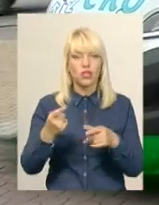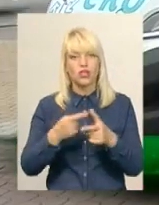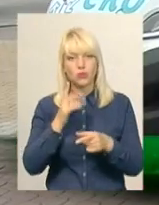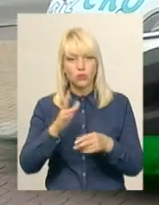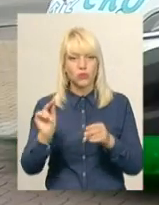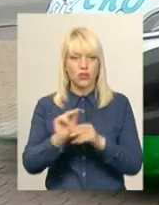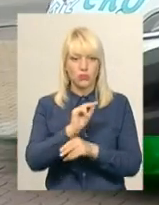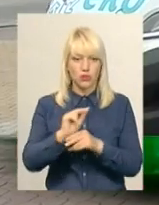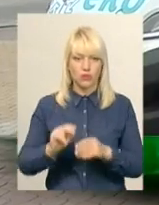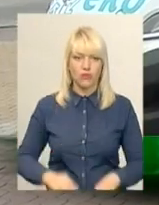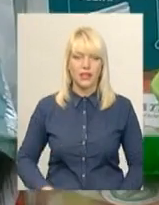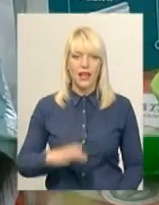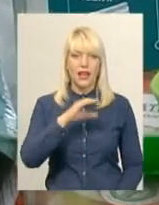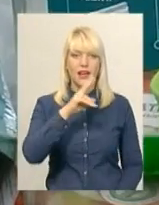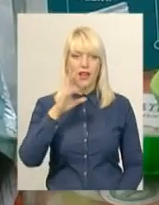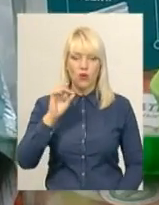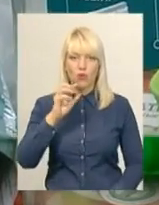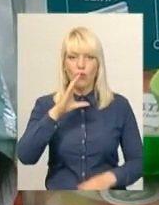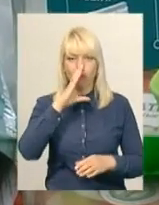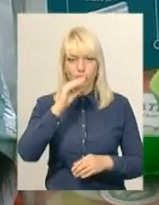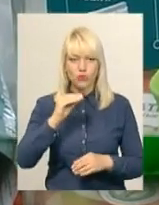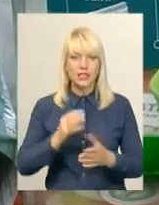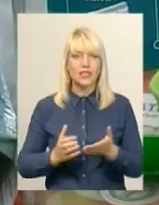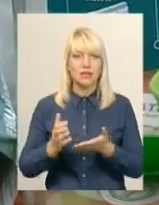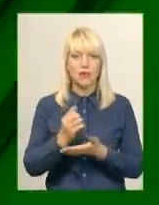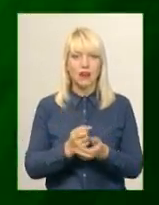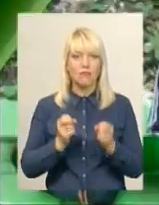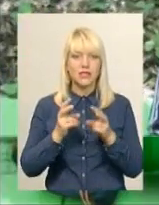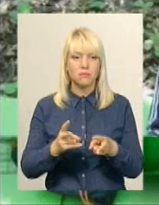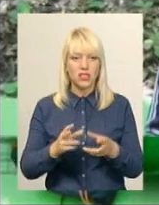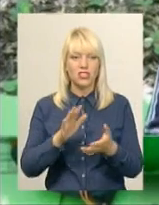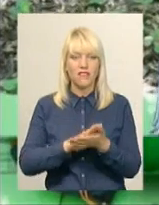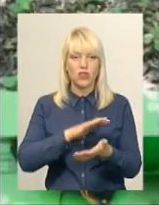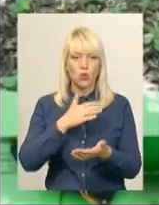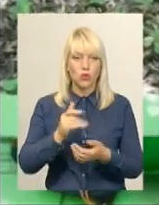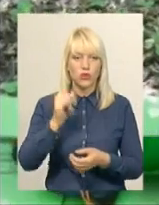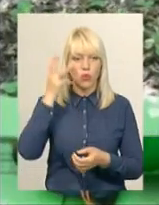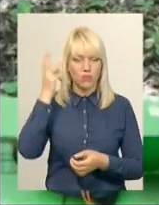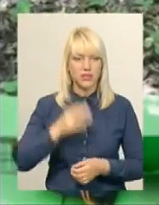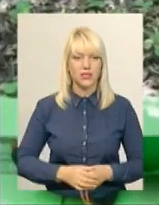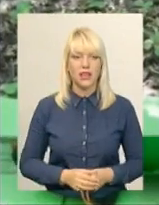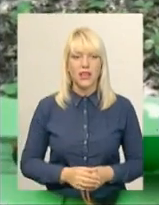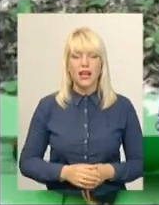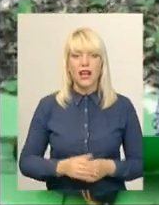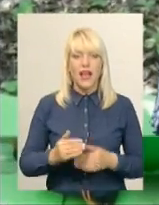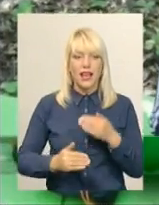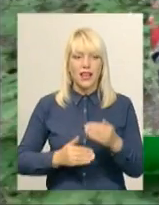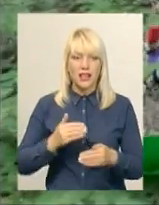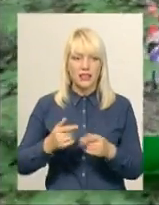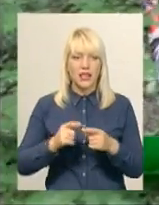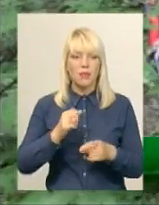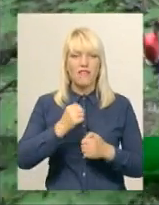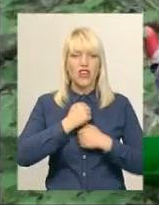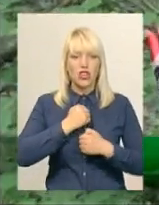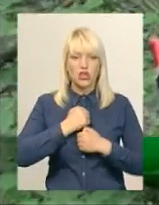Екобус вперше збирав небезпечні відходи у центрі Хмельницького. Обласний етап військово-патріотичної гри Джура 5 днів